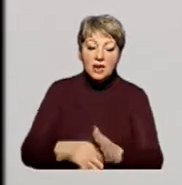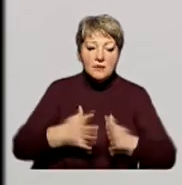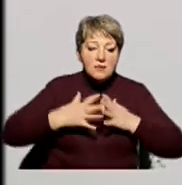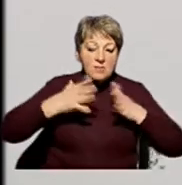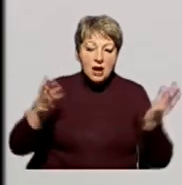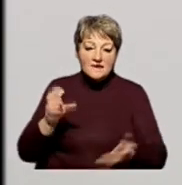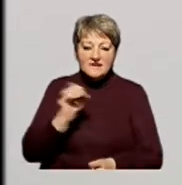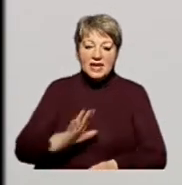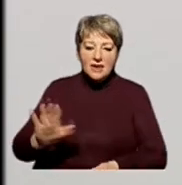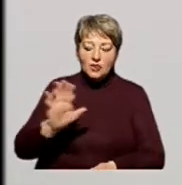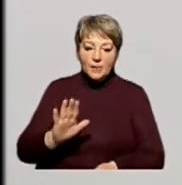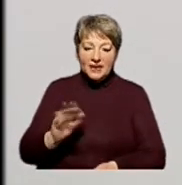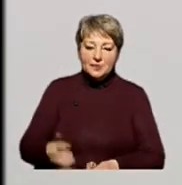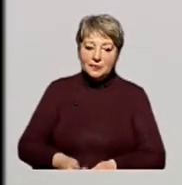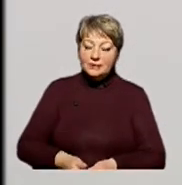Європі?